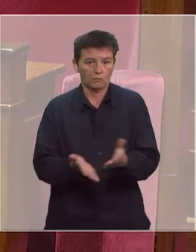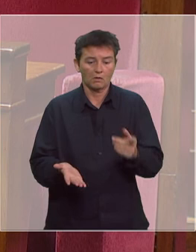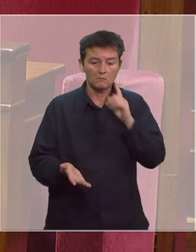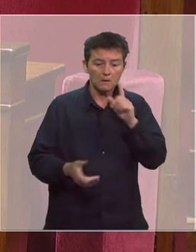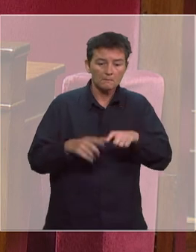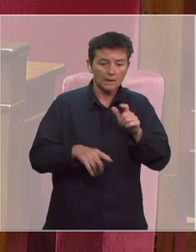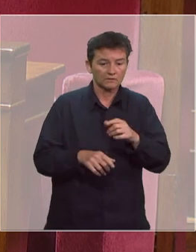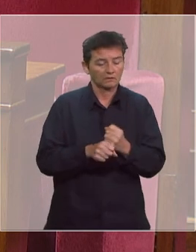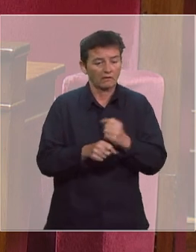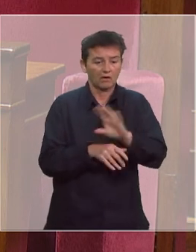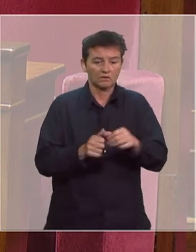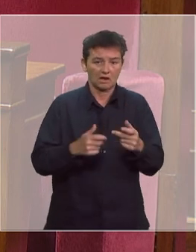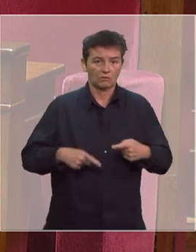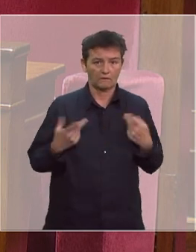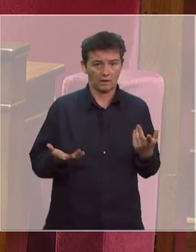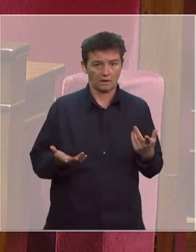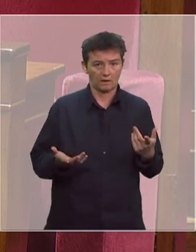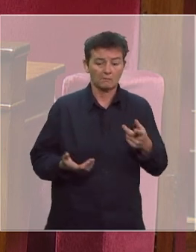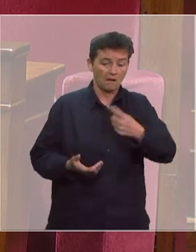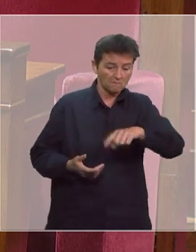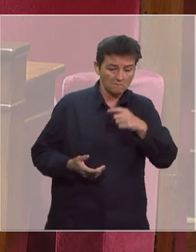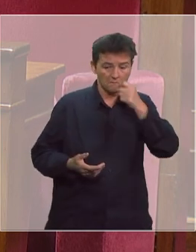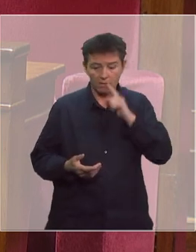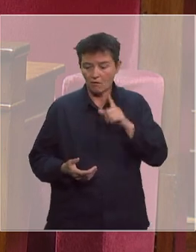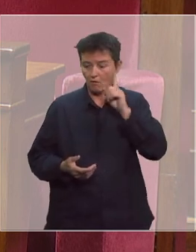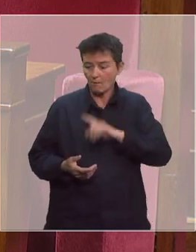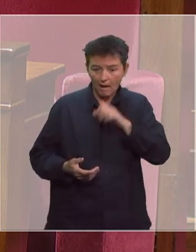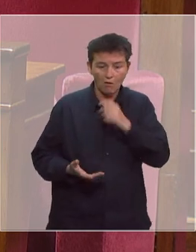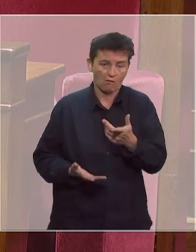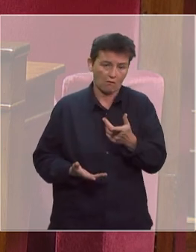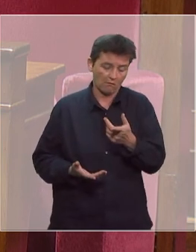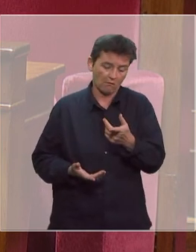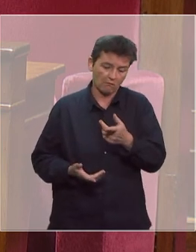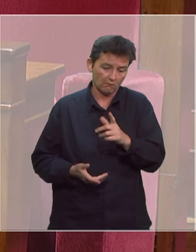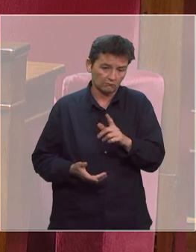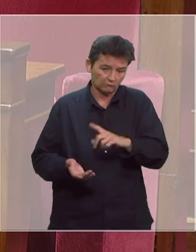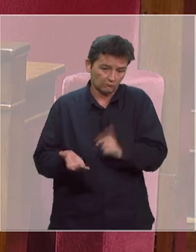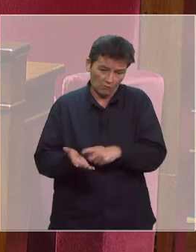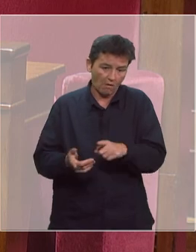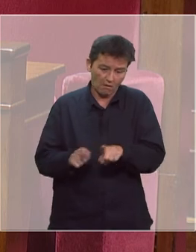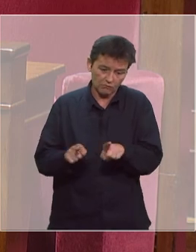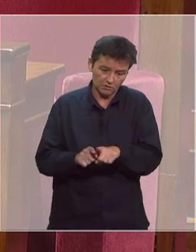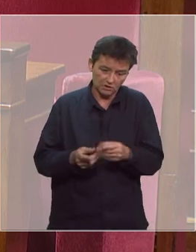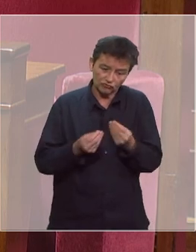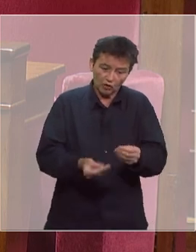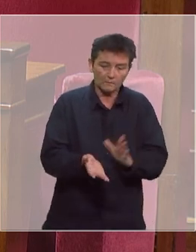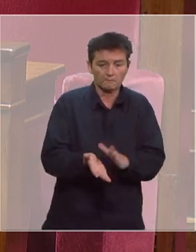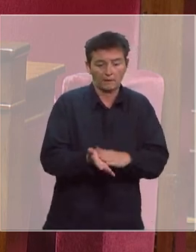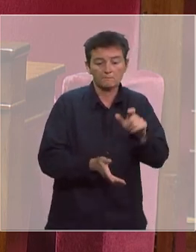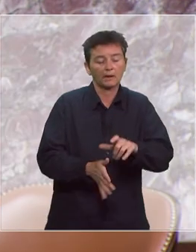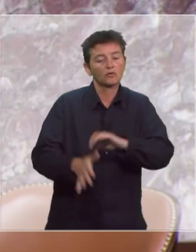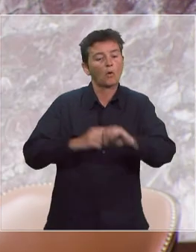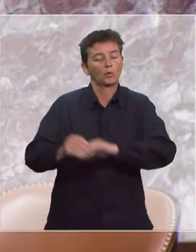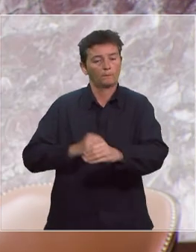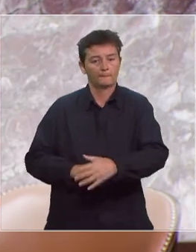grands-parents et celles et ceux qui s'en occupent valent bien un effort de la nation pour compenser cette charge exceptionnelle aux structures. Je vous remercie. Merci,